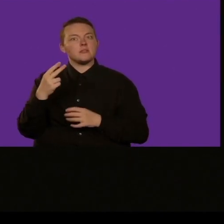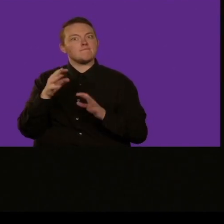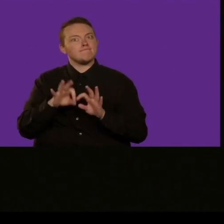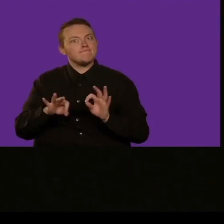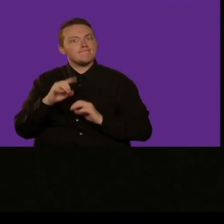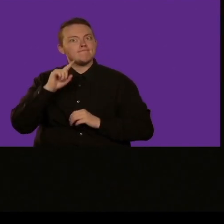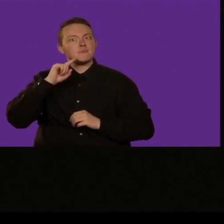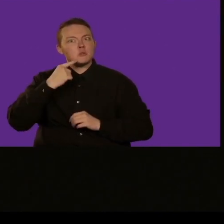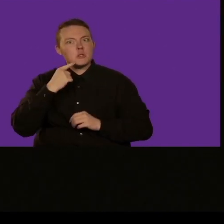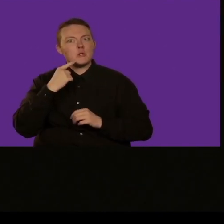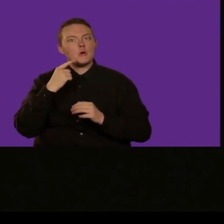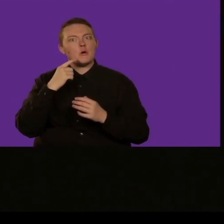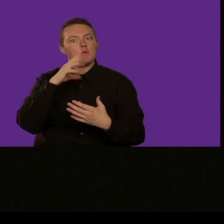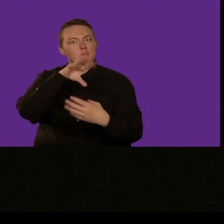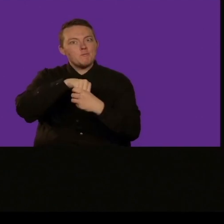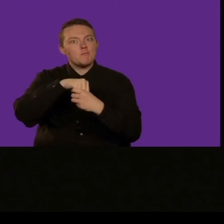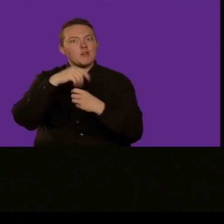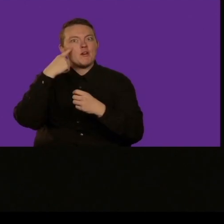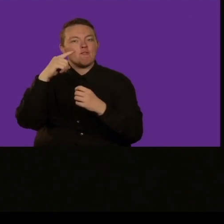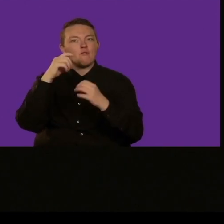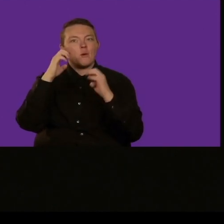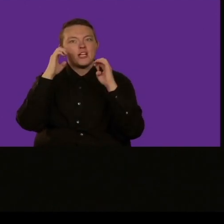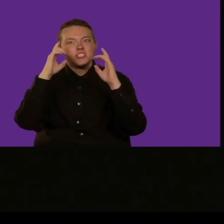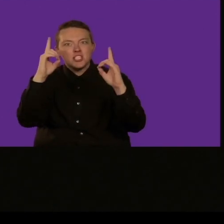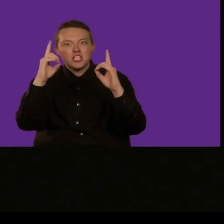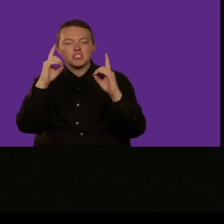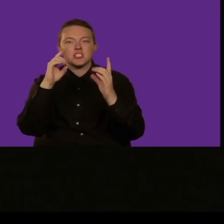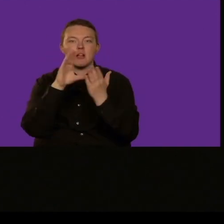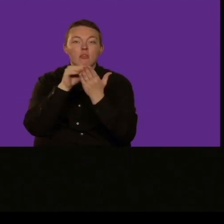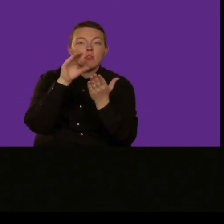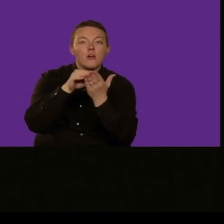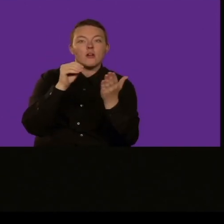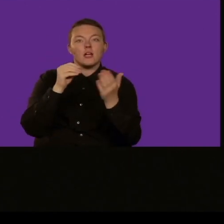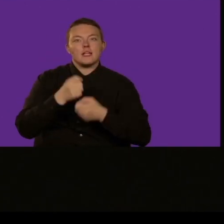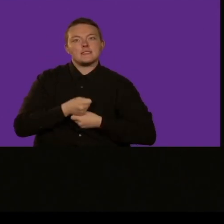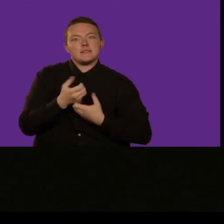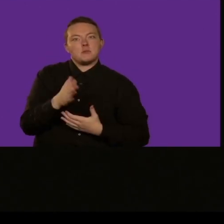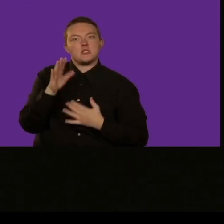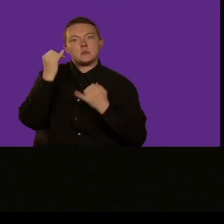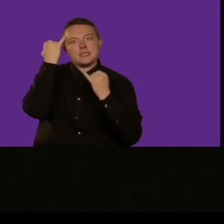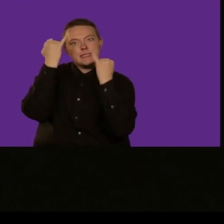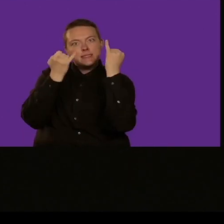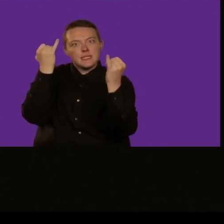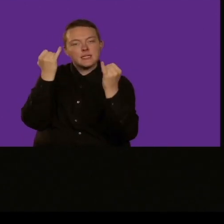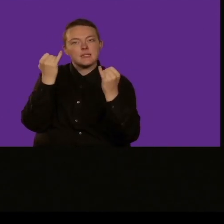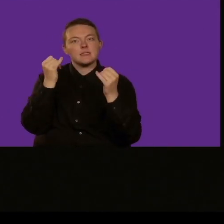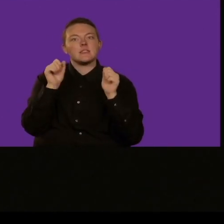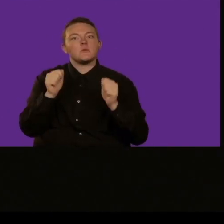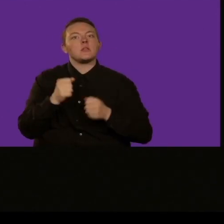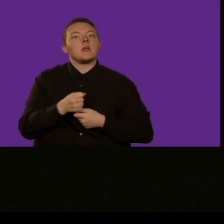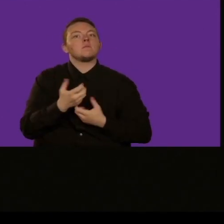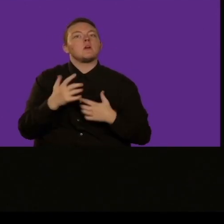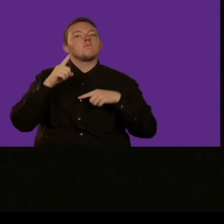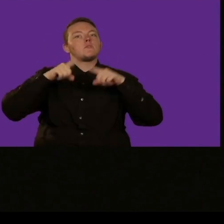è necessario. Voglio raccontarvi una storia riguardo una persona che ha